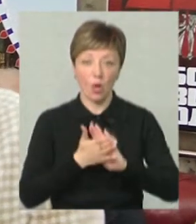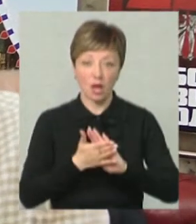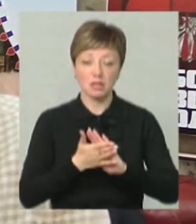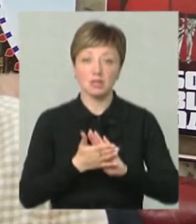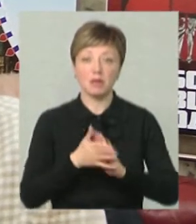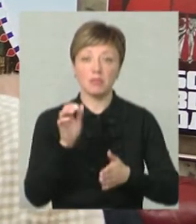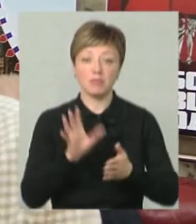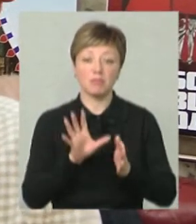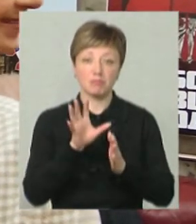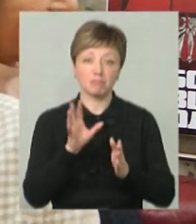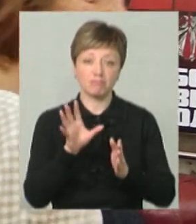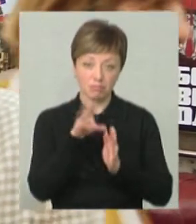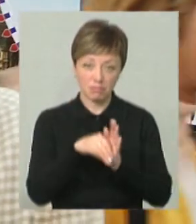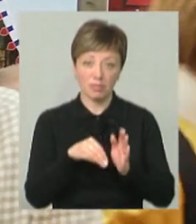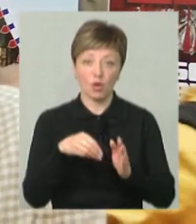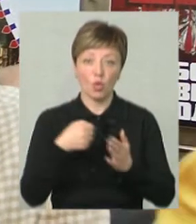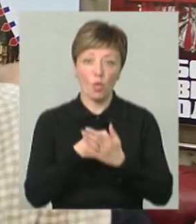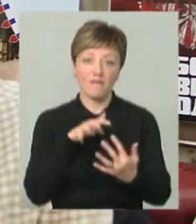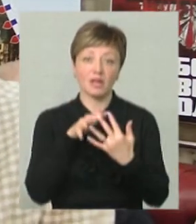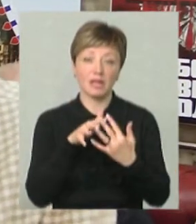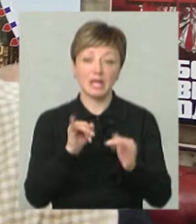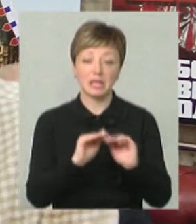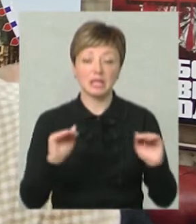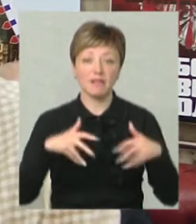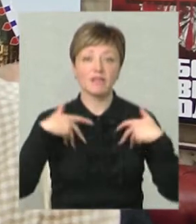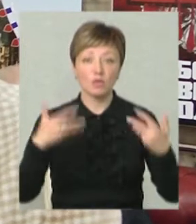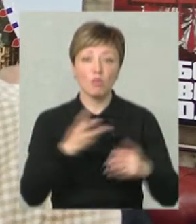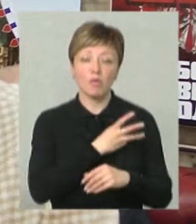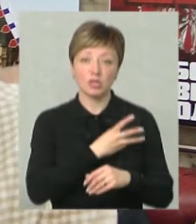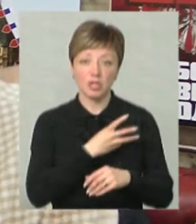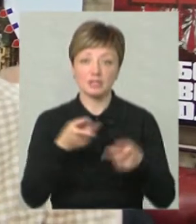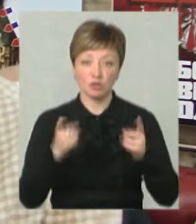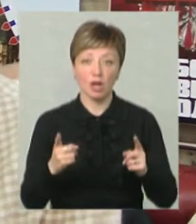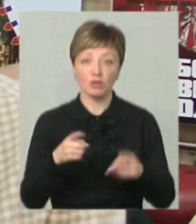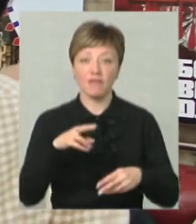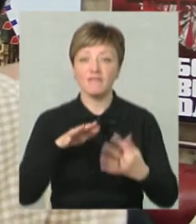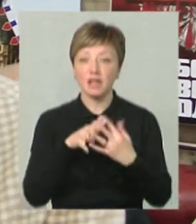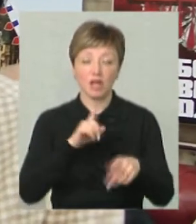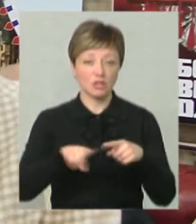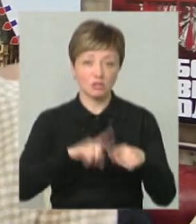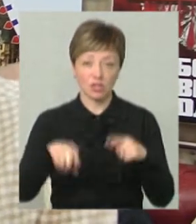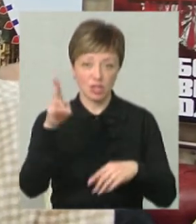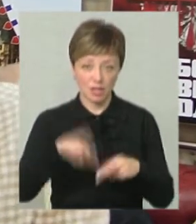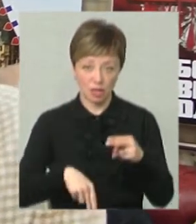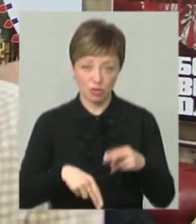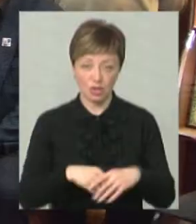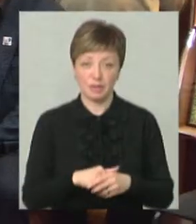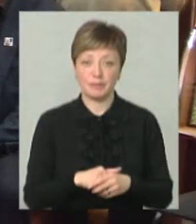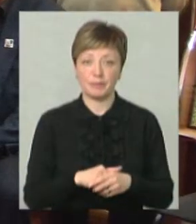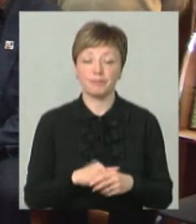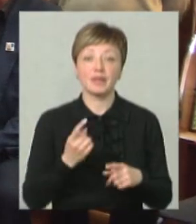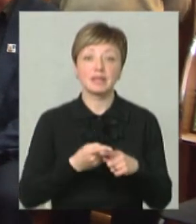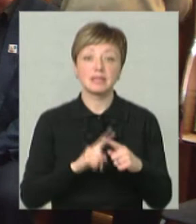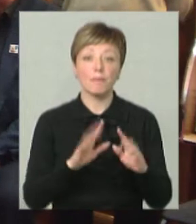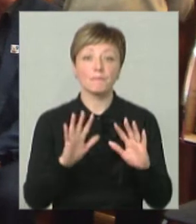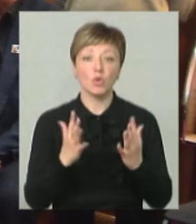причетні до війни. І діти висловлюють побажання, щоб війна якнайшвидше закінчувалася. Це